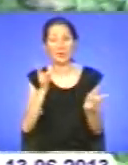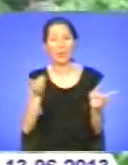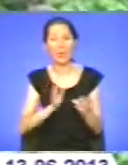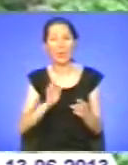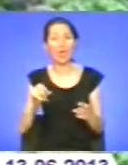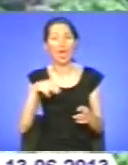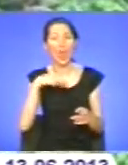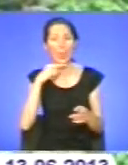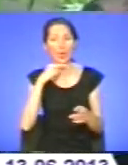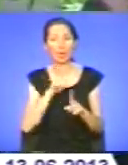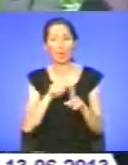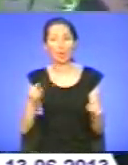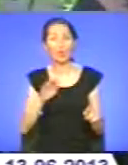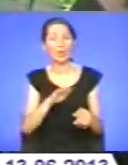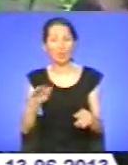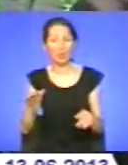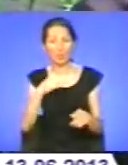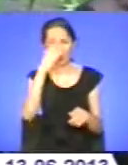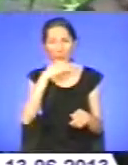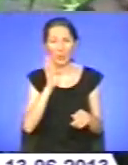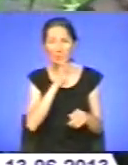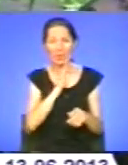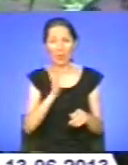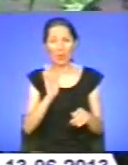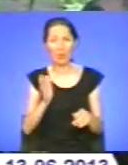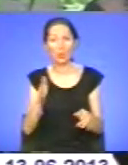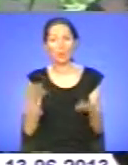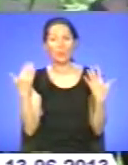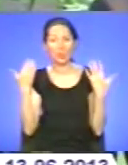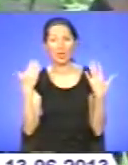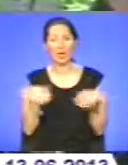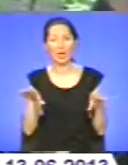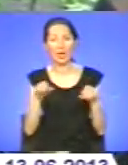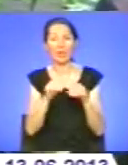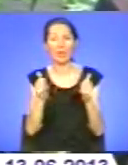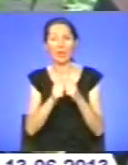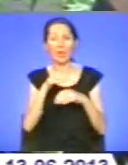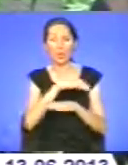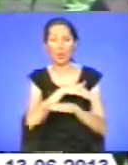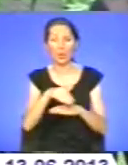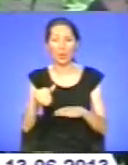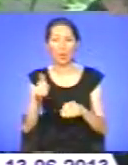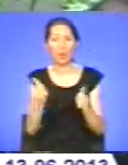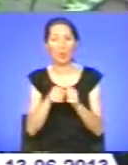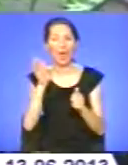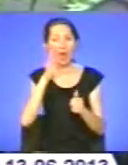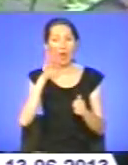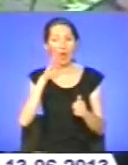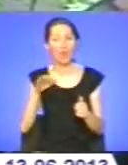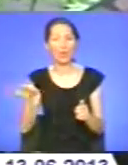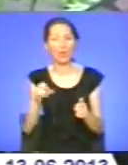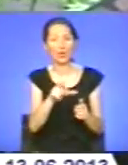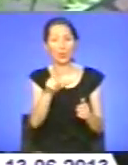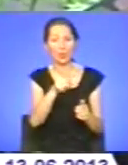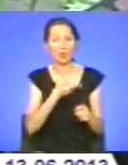обережним, особливо дітям. І батькам, які будуть віддихати разом на узбіччях доріг і водою, цю рослину не можна